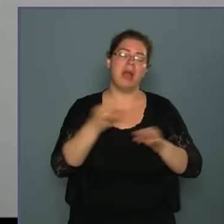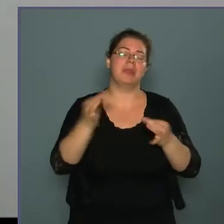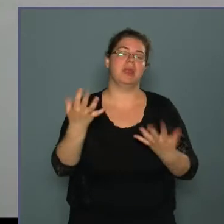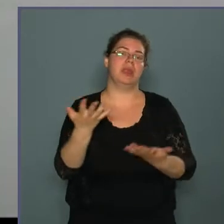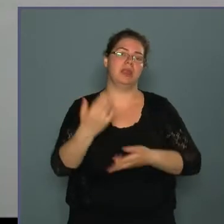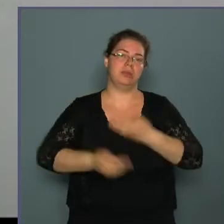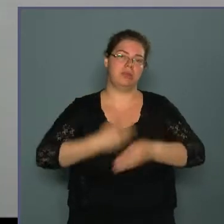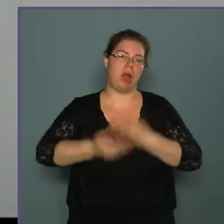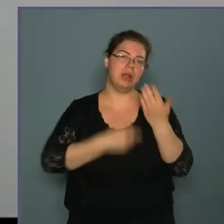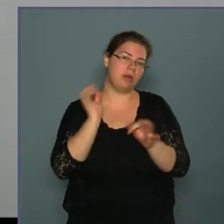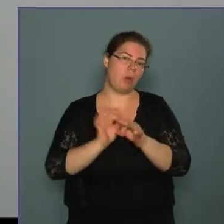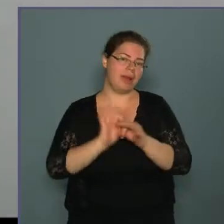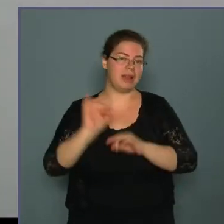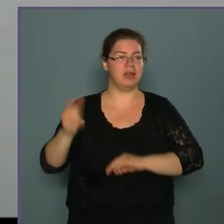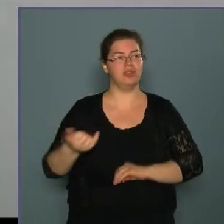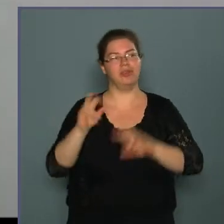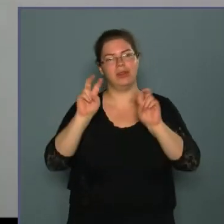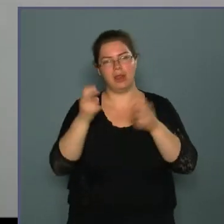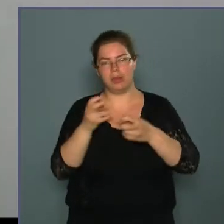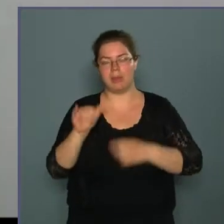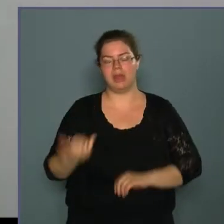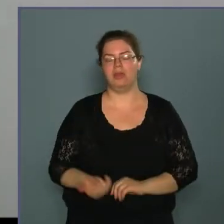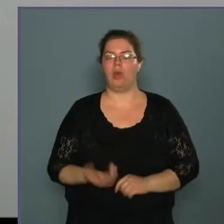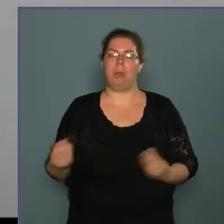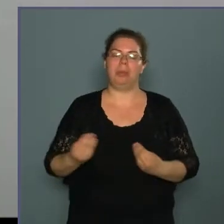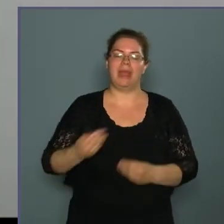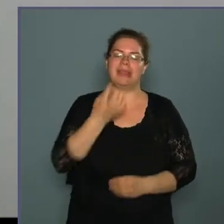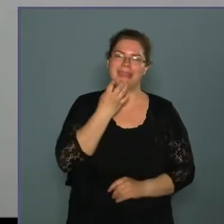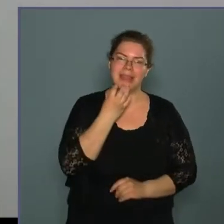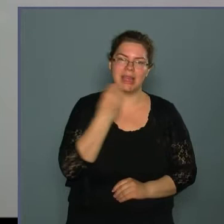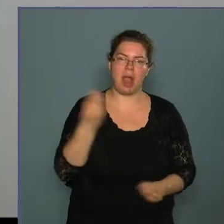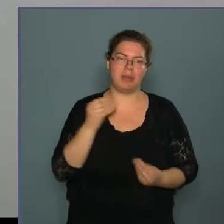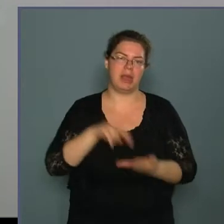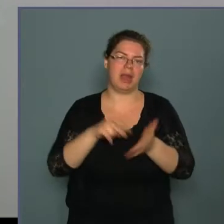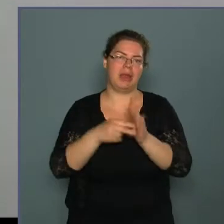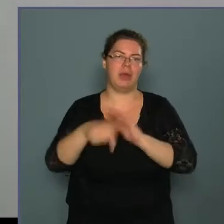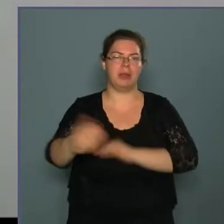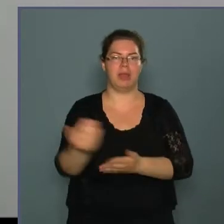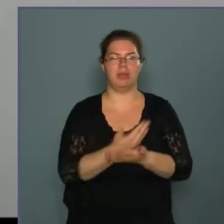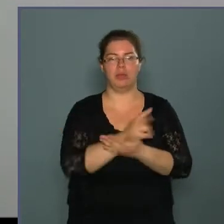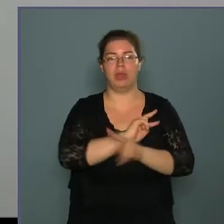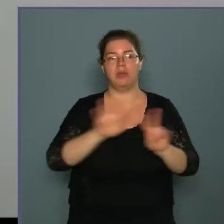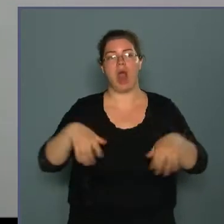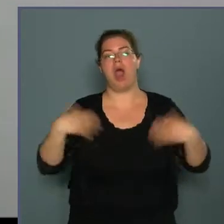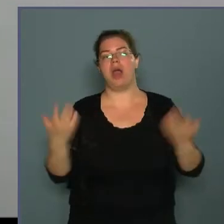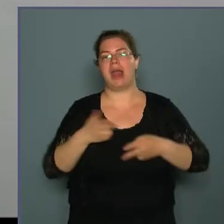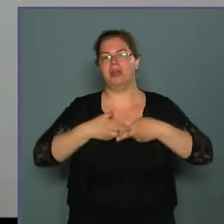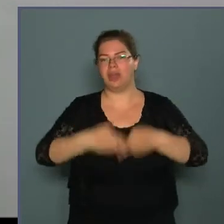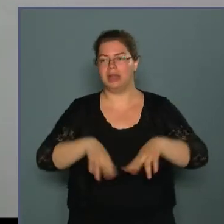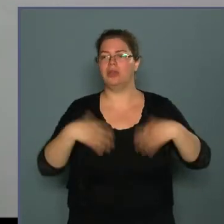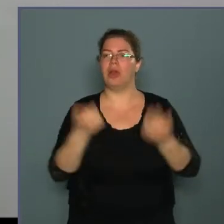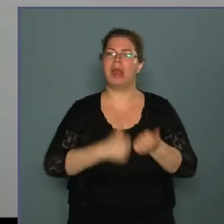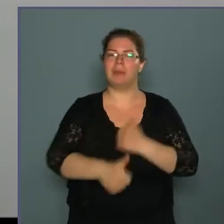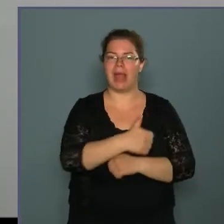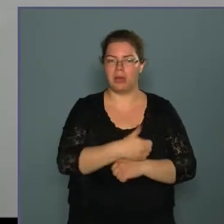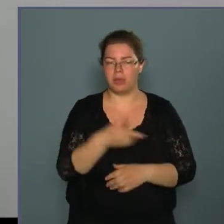zajlanak, konkrétan is és idézőjelben is, hogy mi az az igény, amire a kerületben szükség van, akár segítés, akár megelőzés